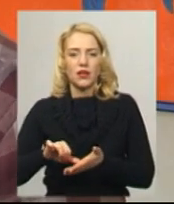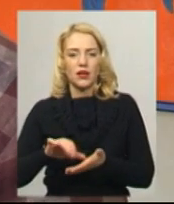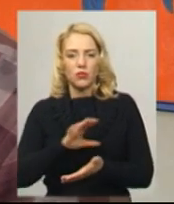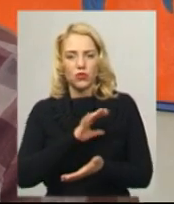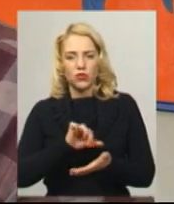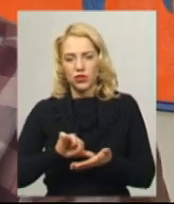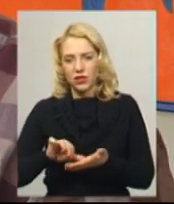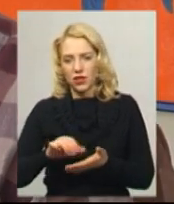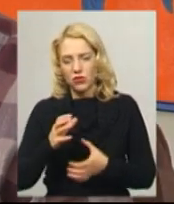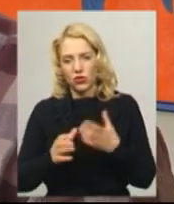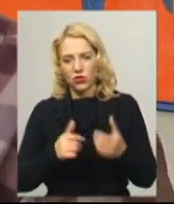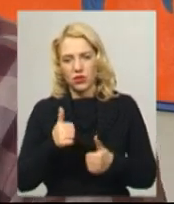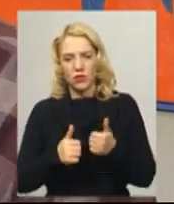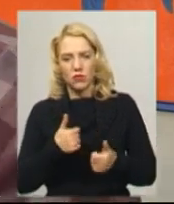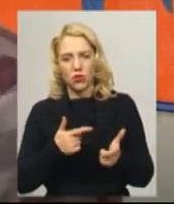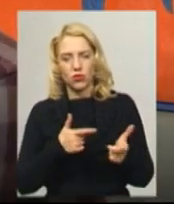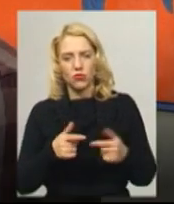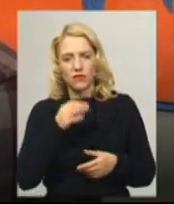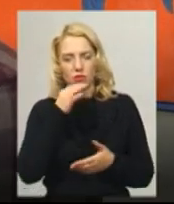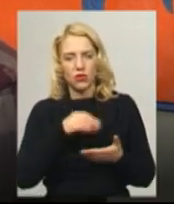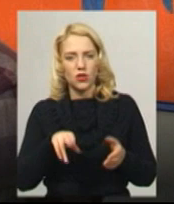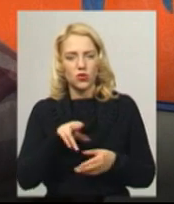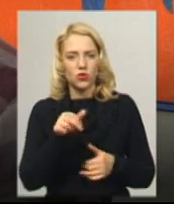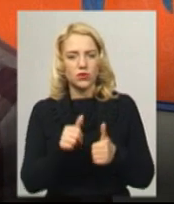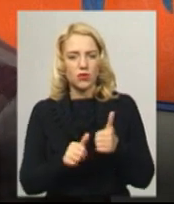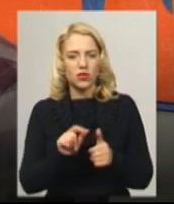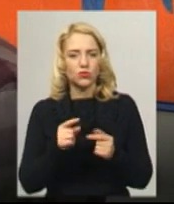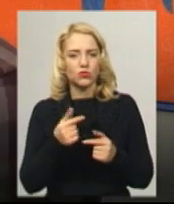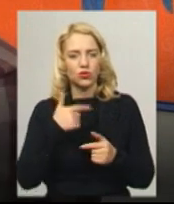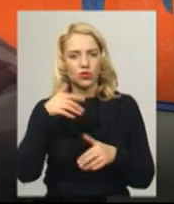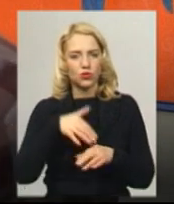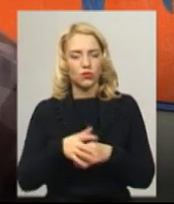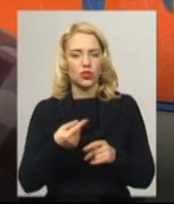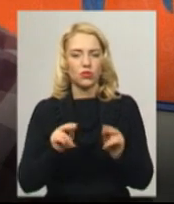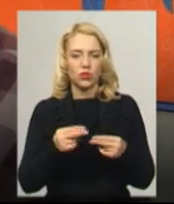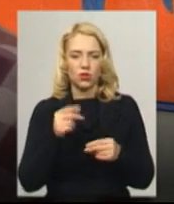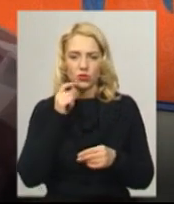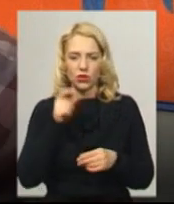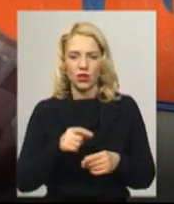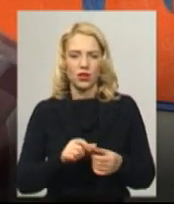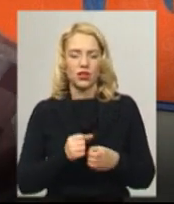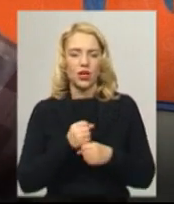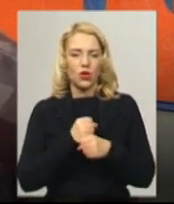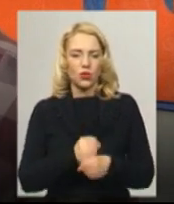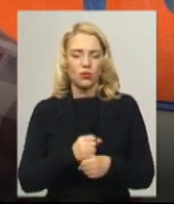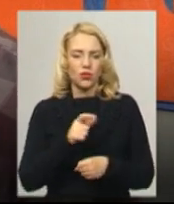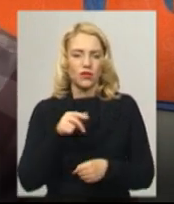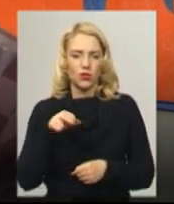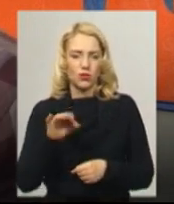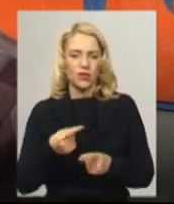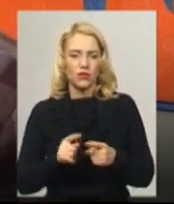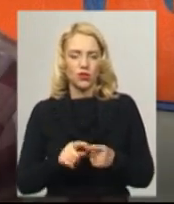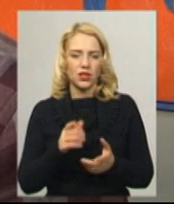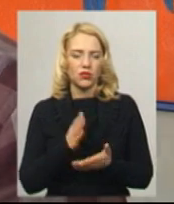Ми готуємося дуже відповідально до змагань, тому що розуміємо, що такі змагання, як Чемпіонати України, Кубки Європи, вони йдуть як